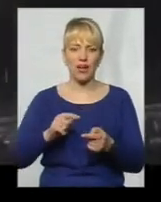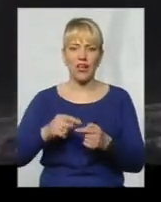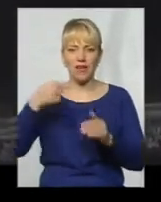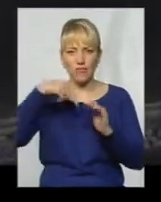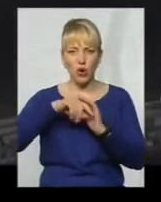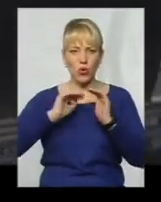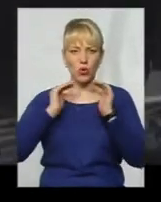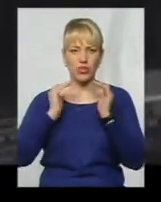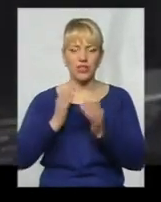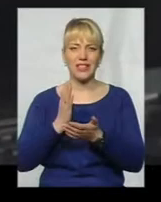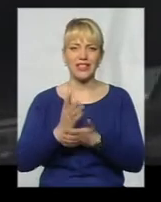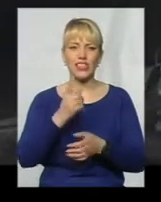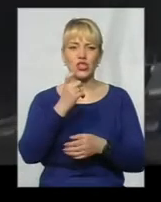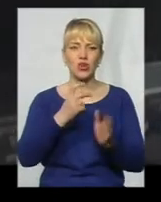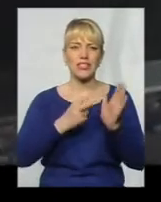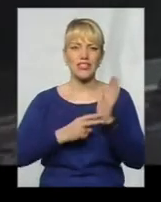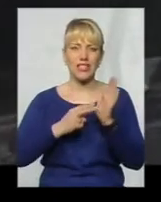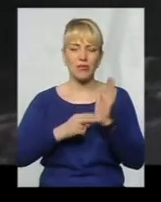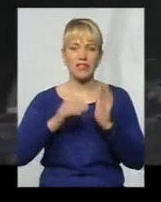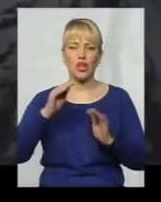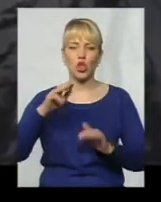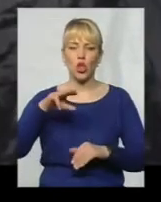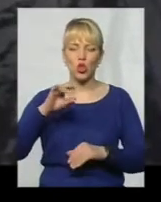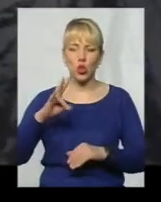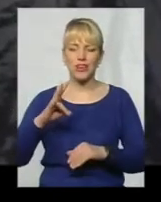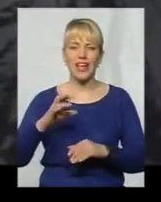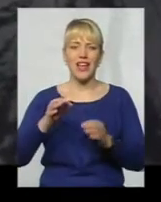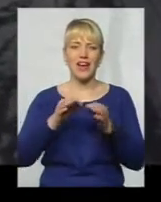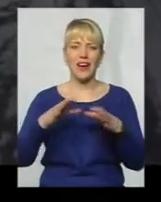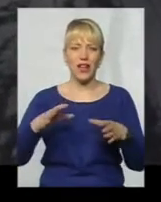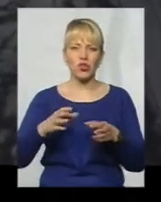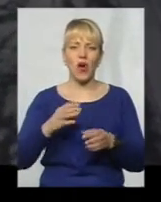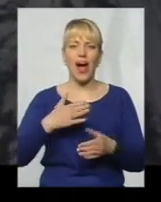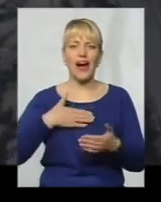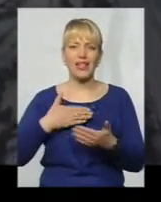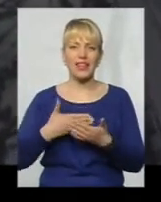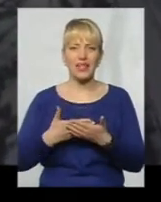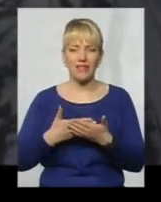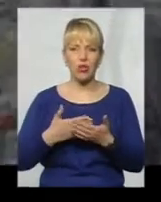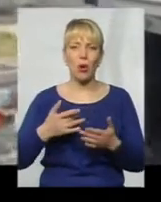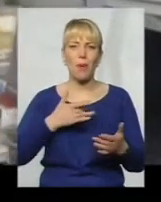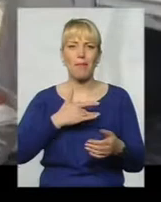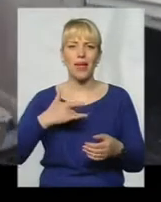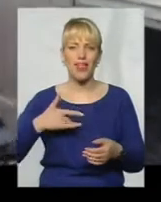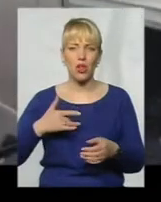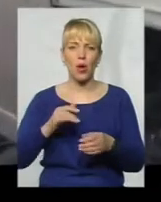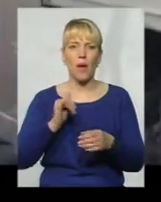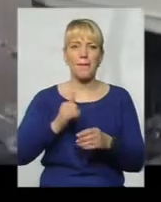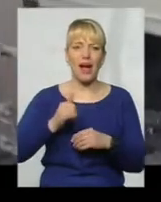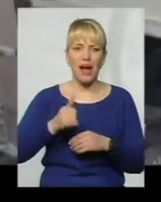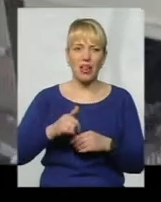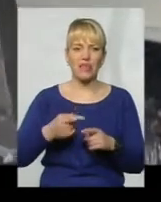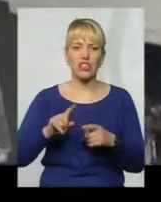180 тонн радіоактивного палива у різному стані і близько 30 тонн пилу, що містить трансуранові